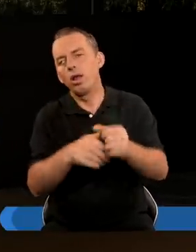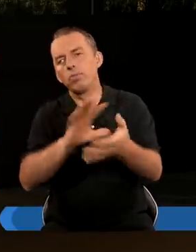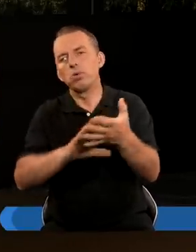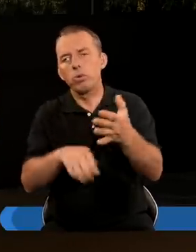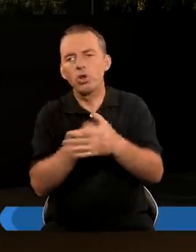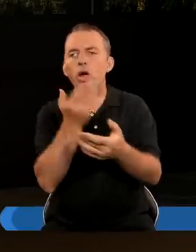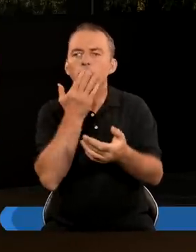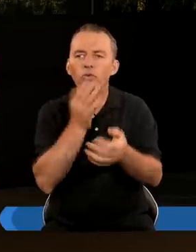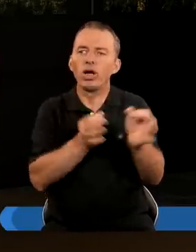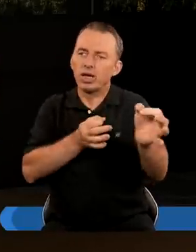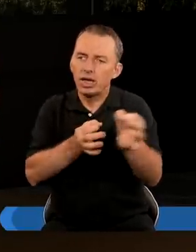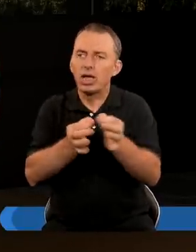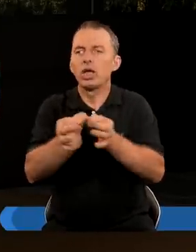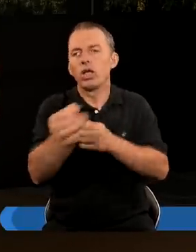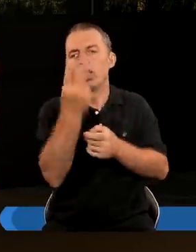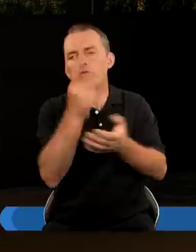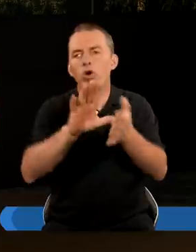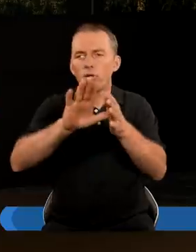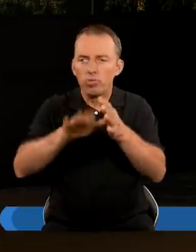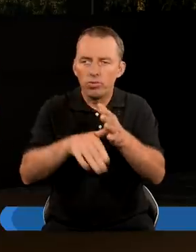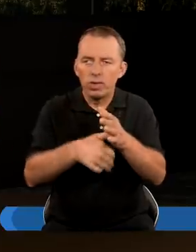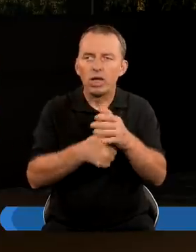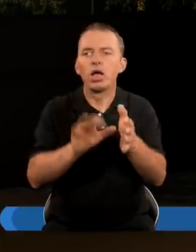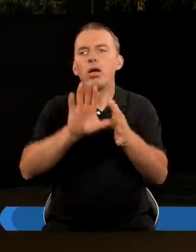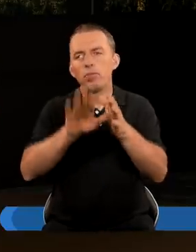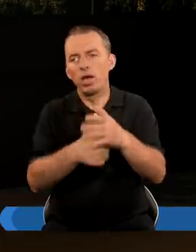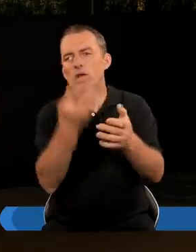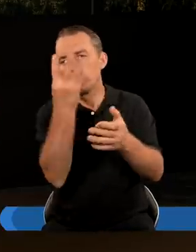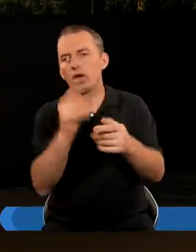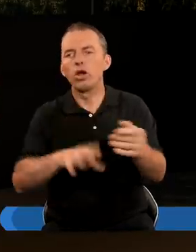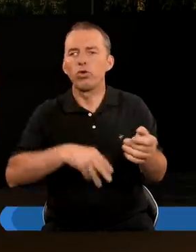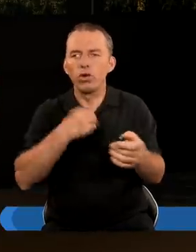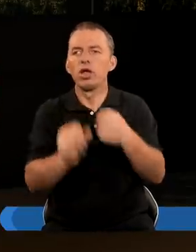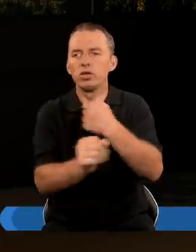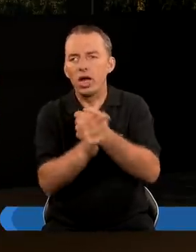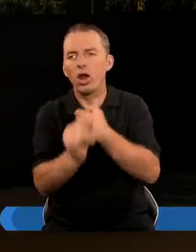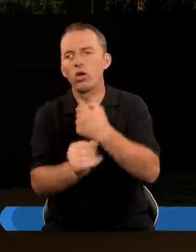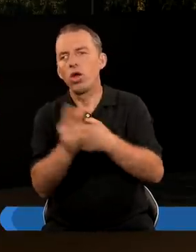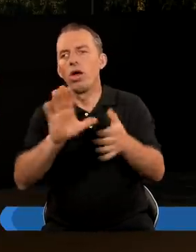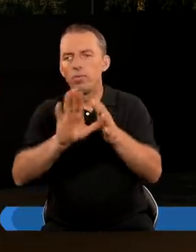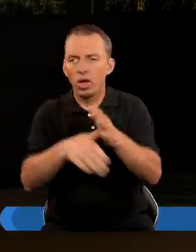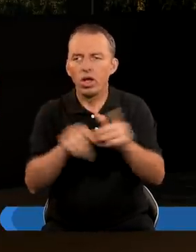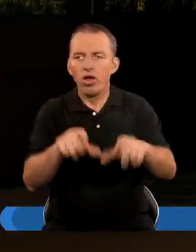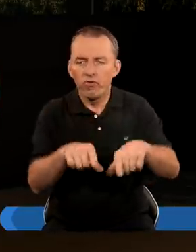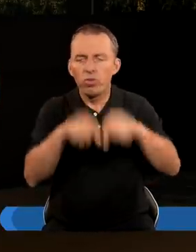już do końca Ale Biblia nam opisuje historię tak naprawdę dwóch miast Mamy historię miasta świętego, Jerozolimy